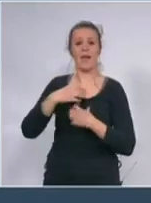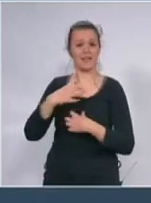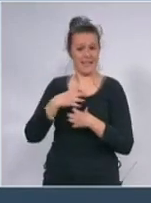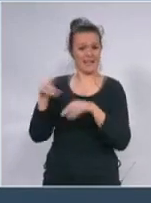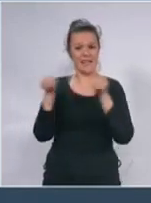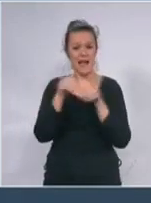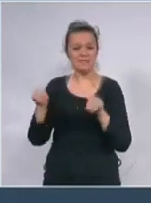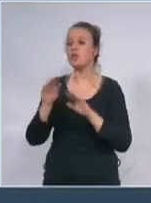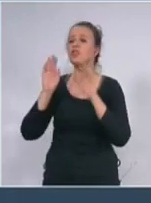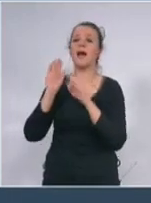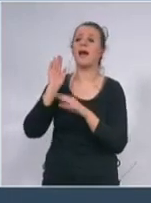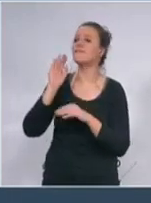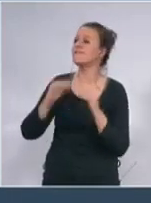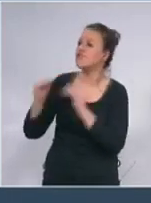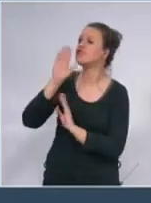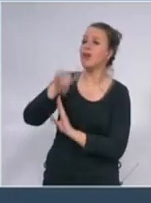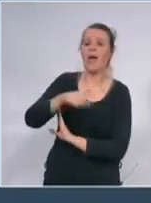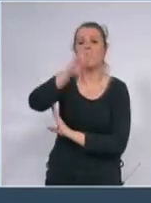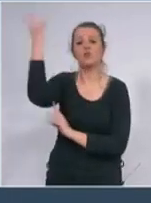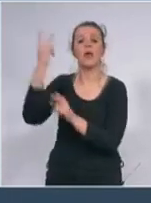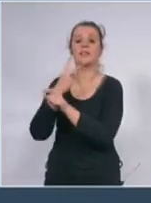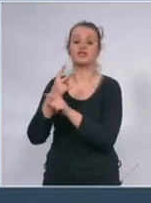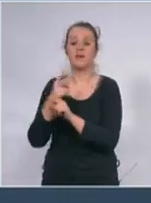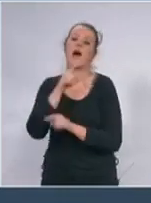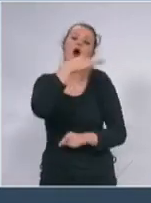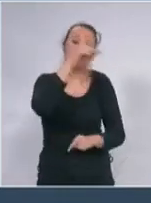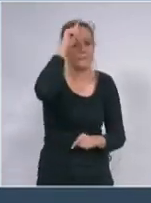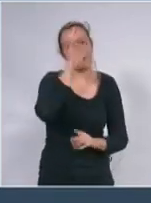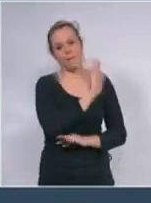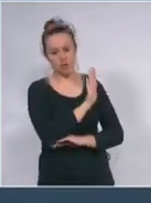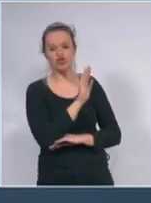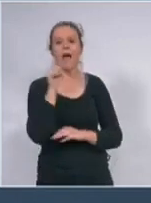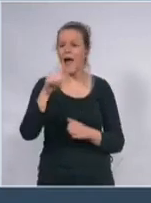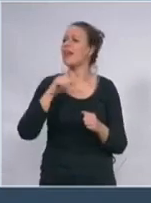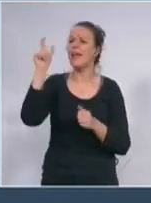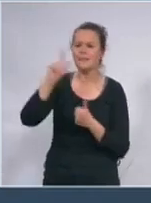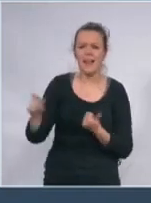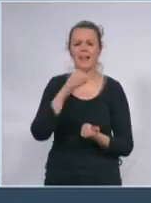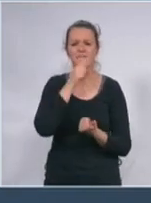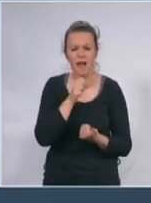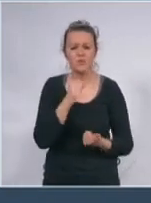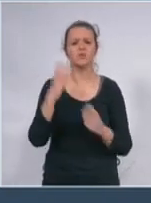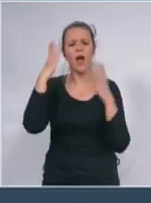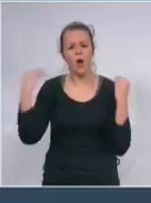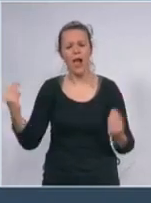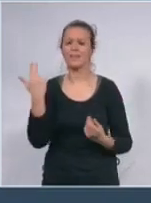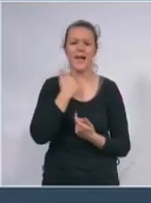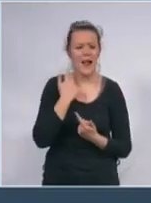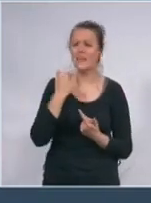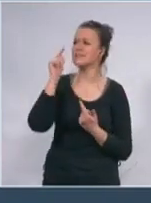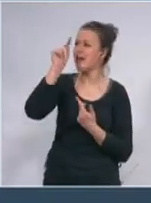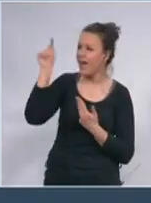više nego svi ostali i Italija i Francuska i Holandija i Engleska i svi drugi